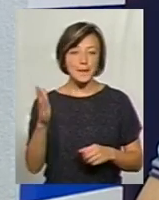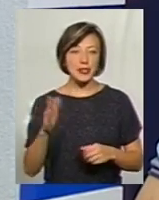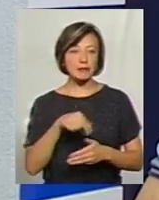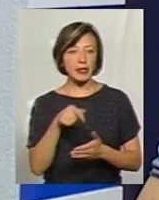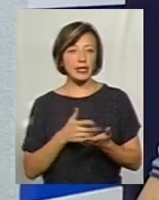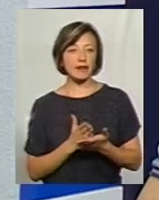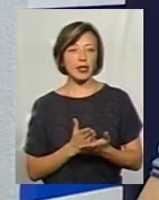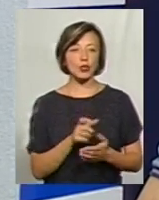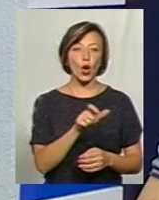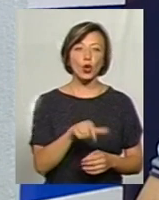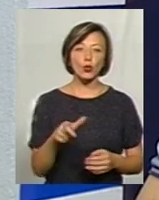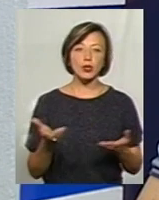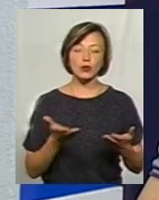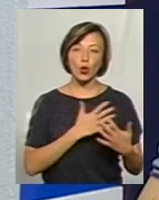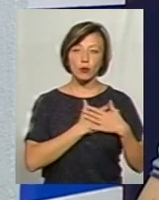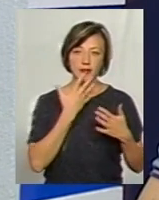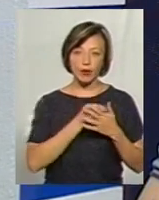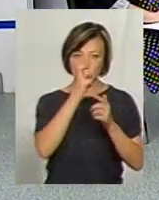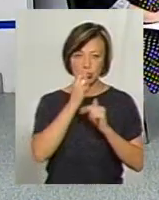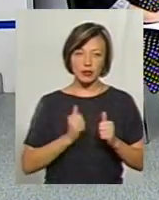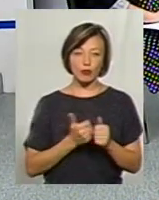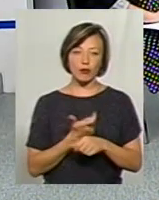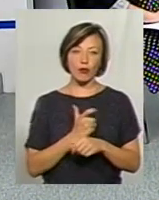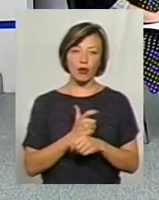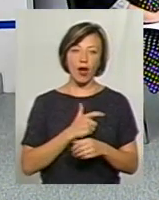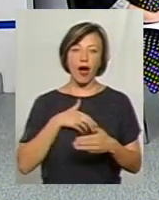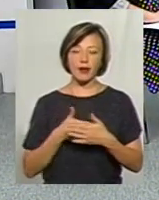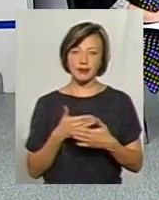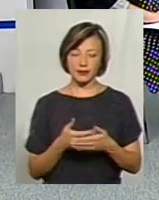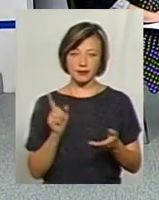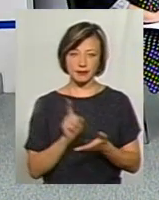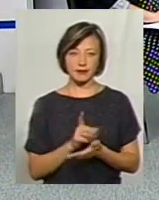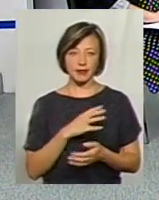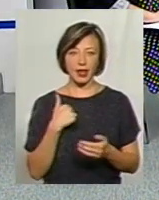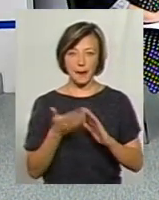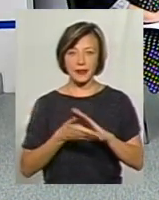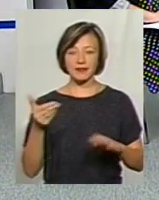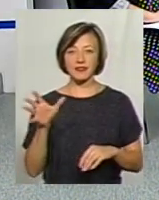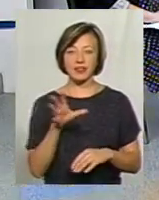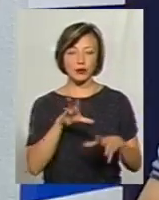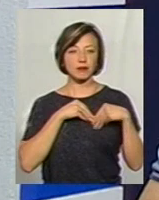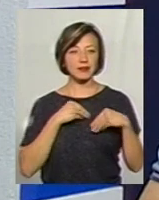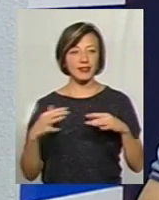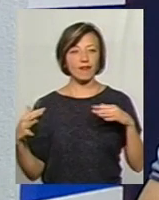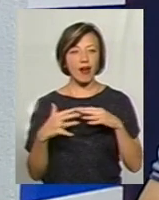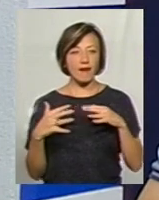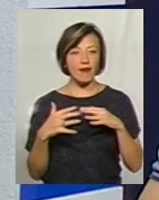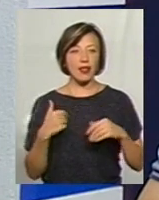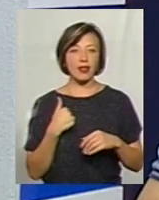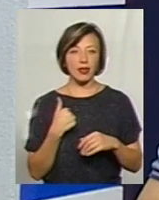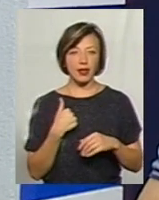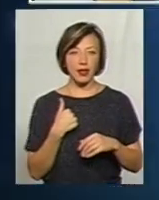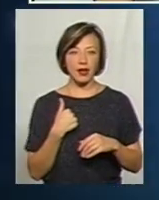люди, які дійсно люблять свою країну, вони повинні більш активну позицію займати. Я, допустим, призываю всіх, хто сам в цьому воював. Я